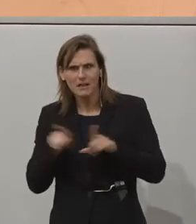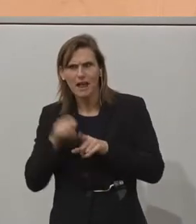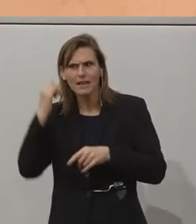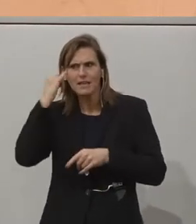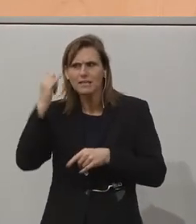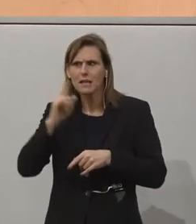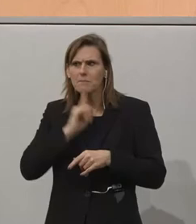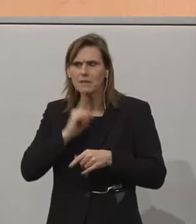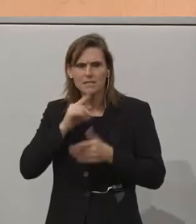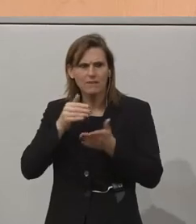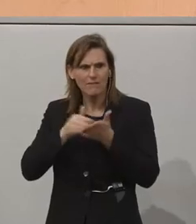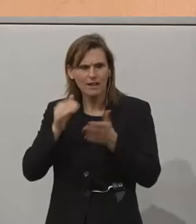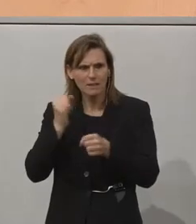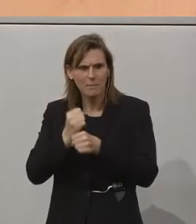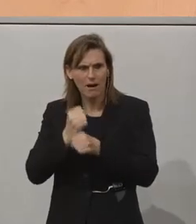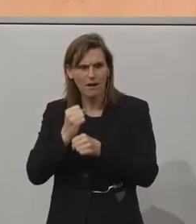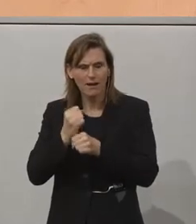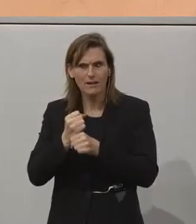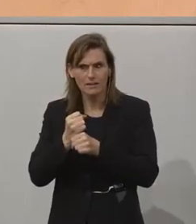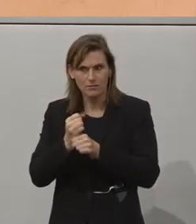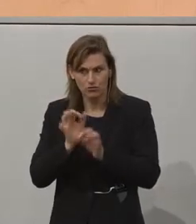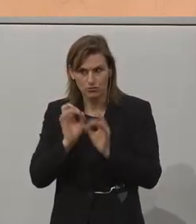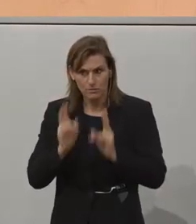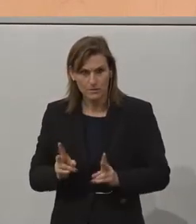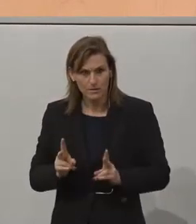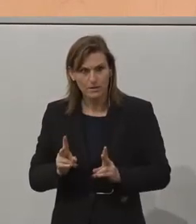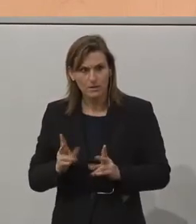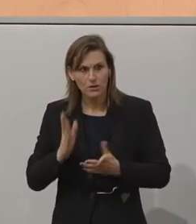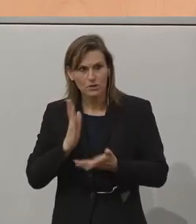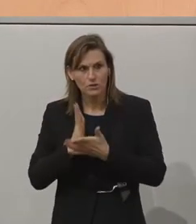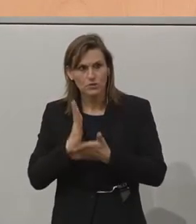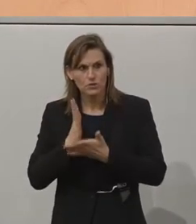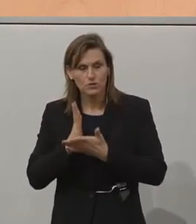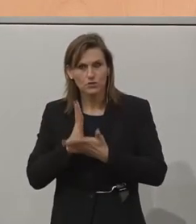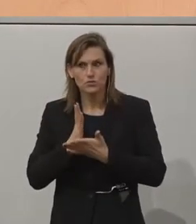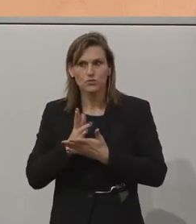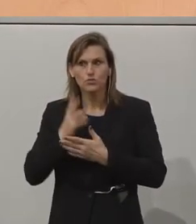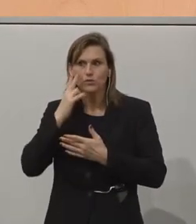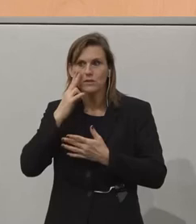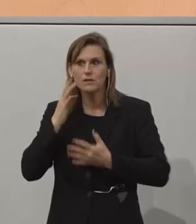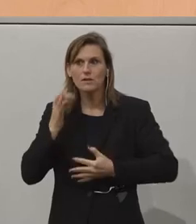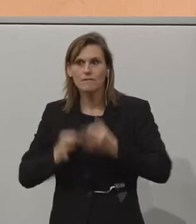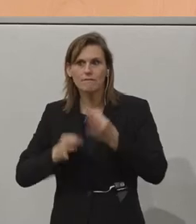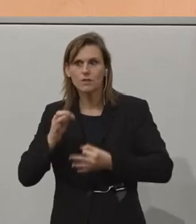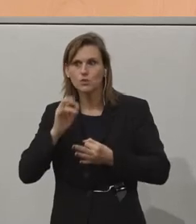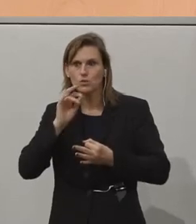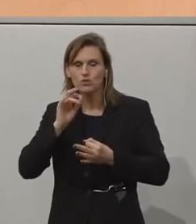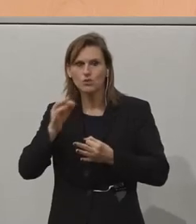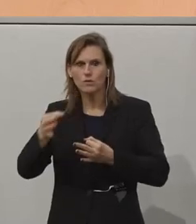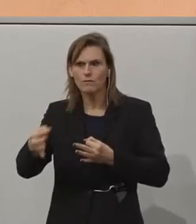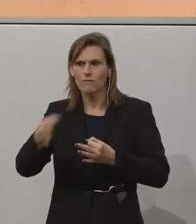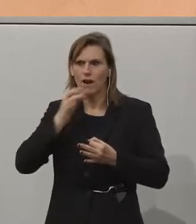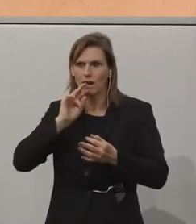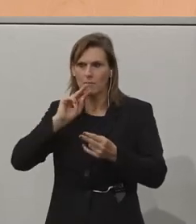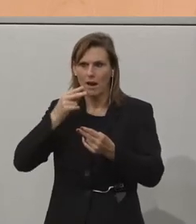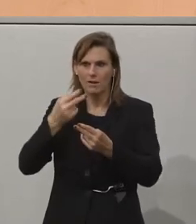weitermache. Ich habe nämlich eh schon jetzt mit dem Versuch des Beantwortens der Frage einiges